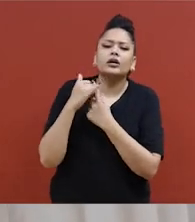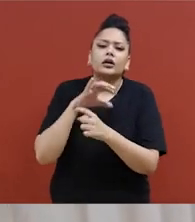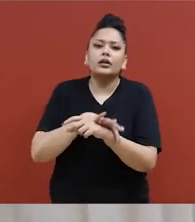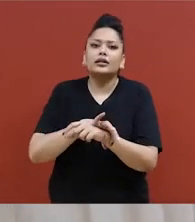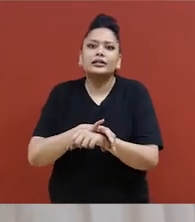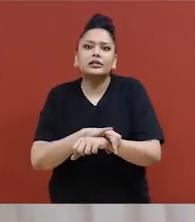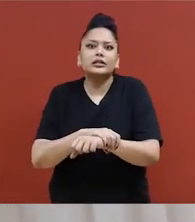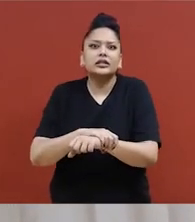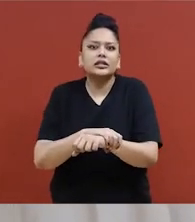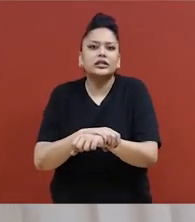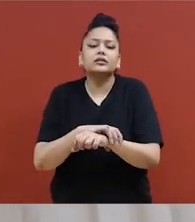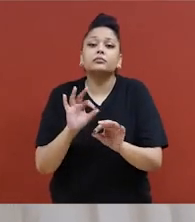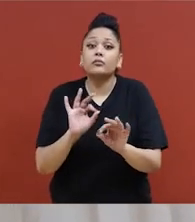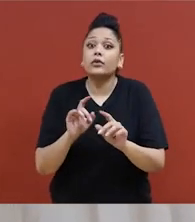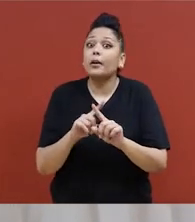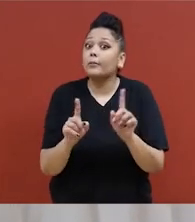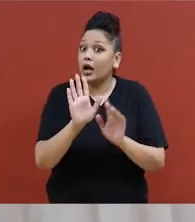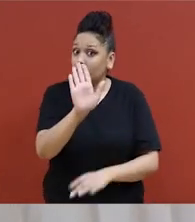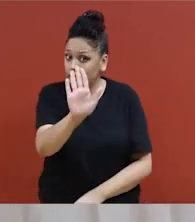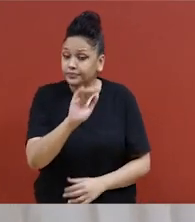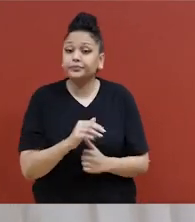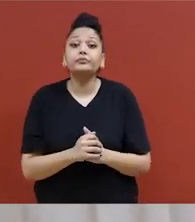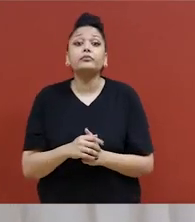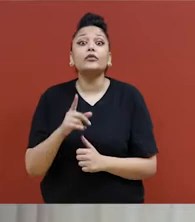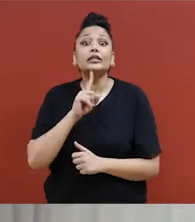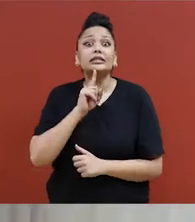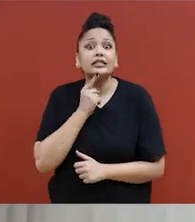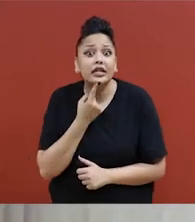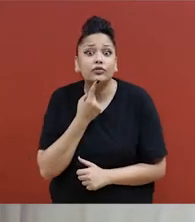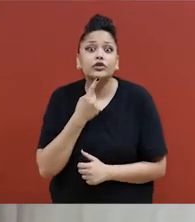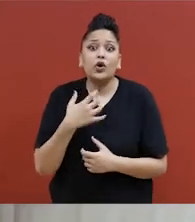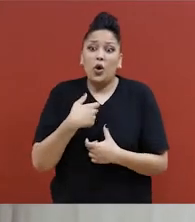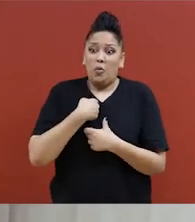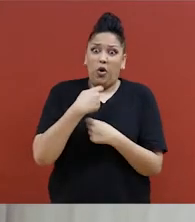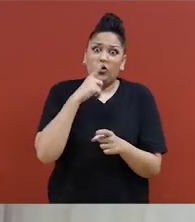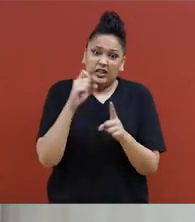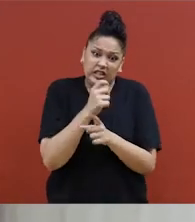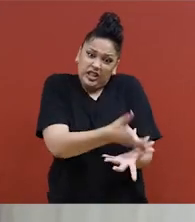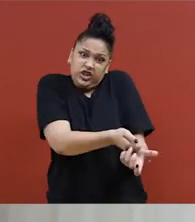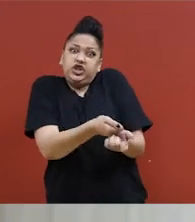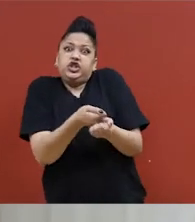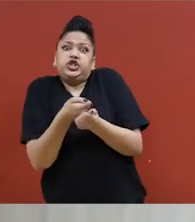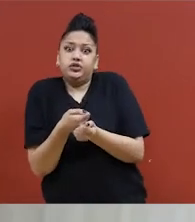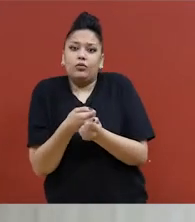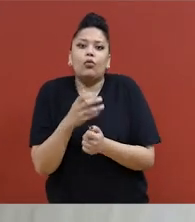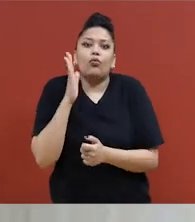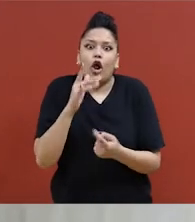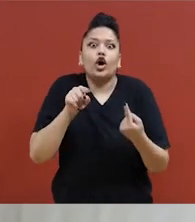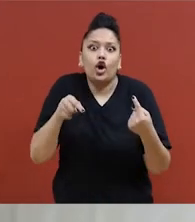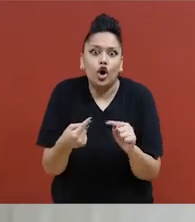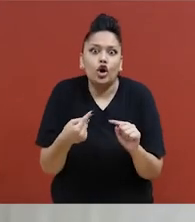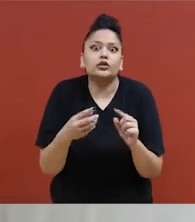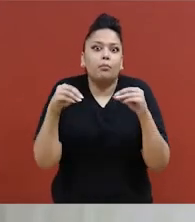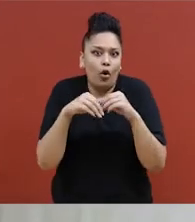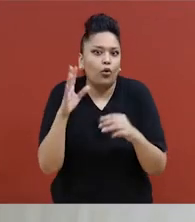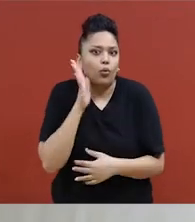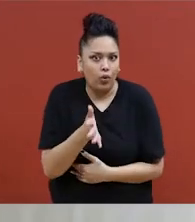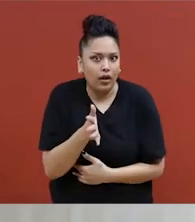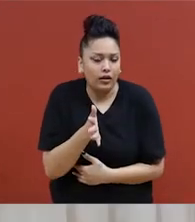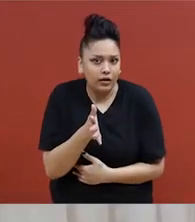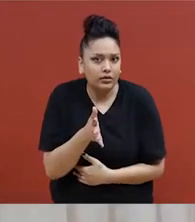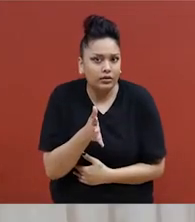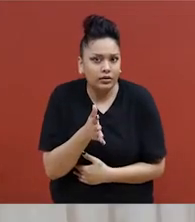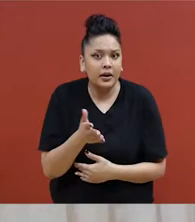bras, avec ses mains. Mais si, en fait, il essaie de me tirer ou si je pense qu'il va me faire